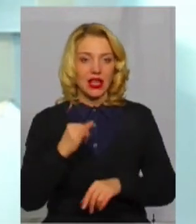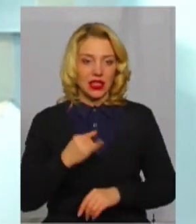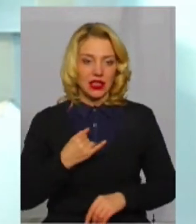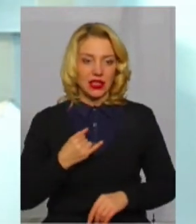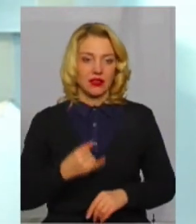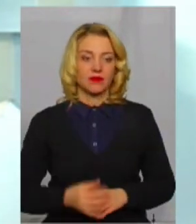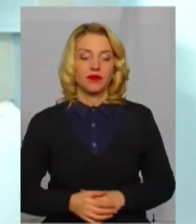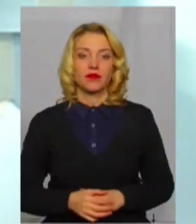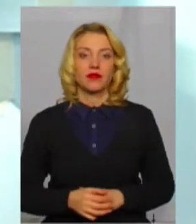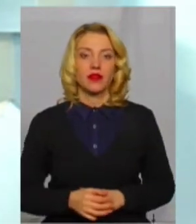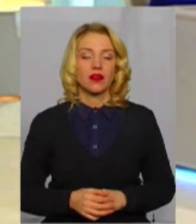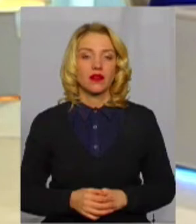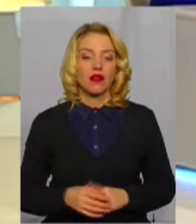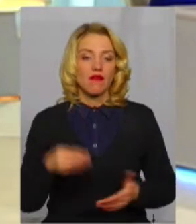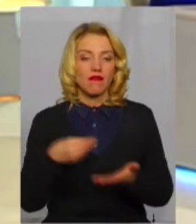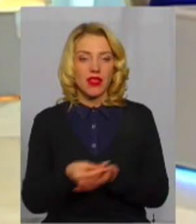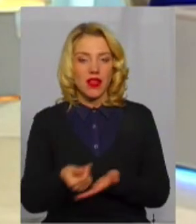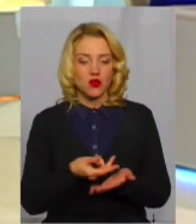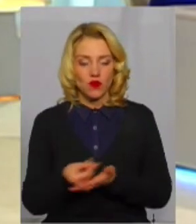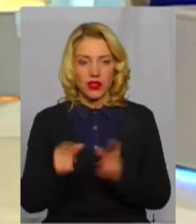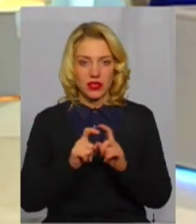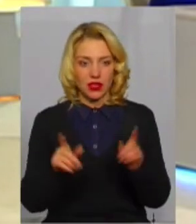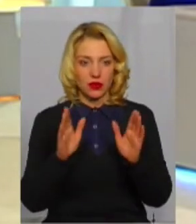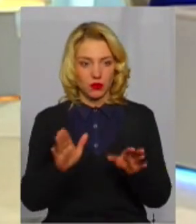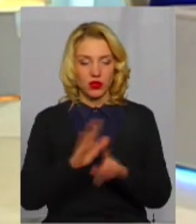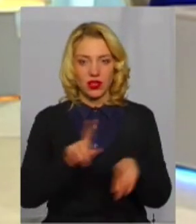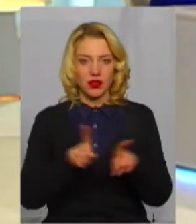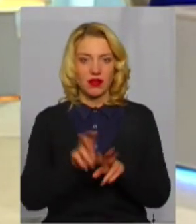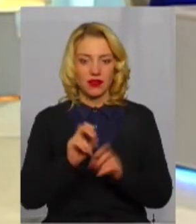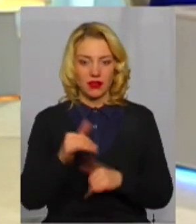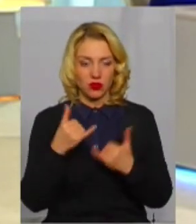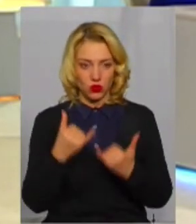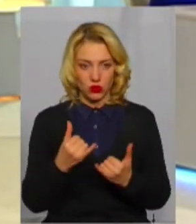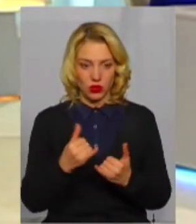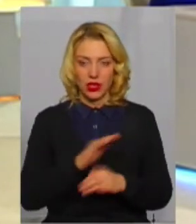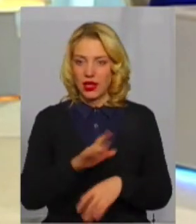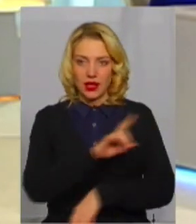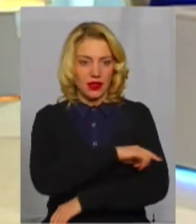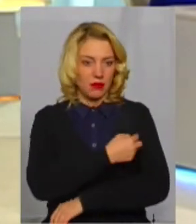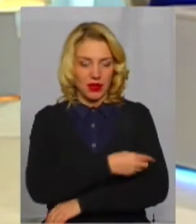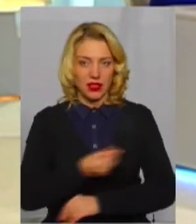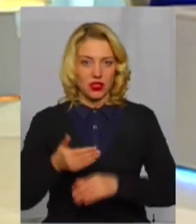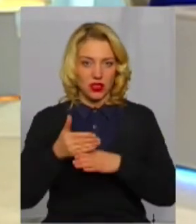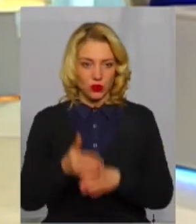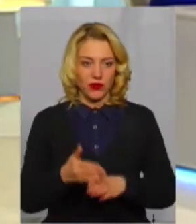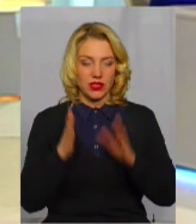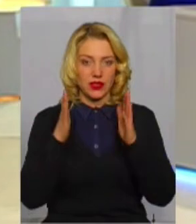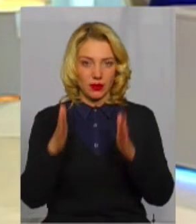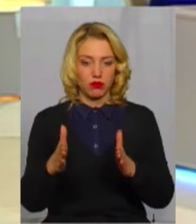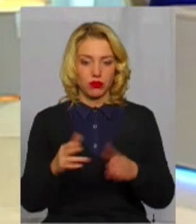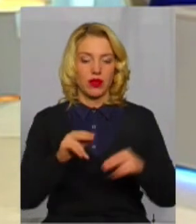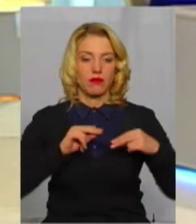фінансуватися заклади будуть уже не так, як сьогодні, тобто, не медична субвенція буде